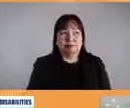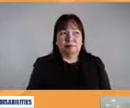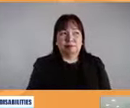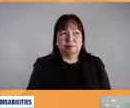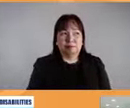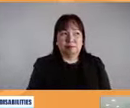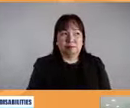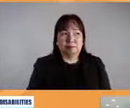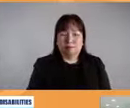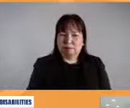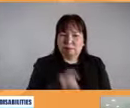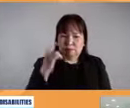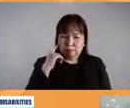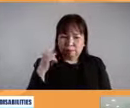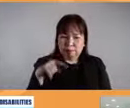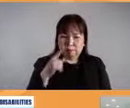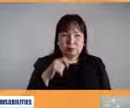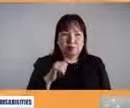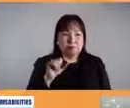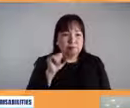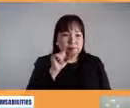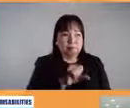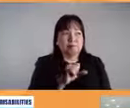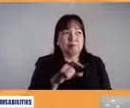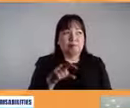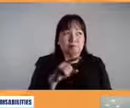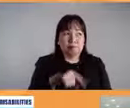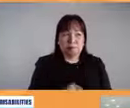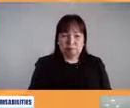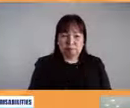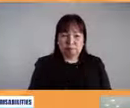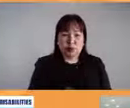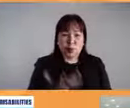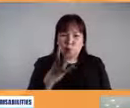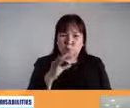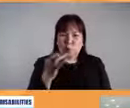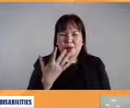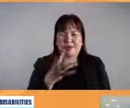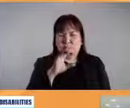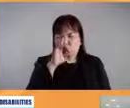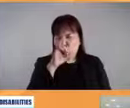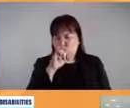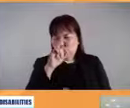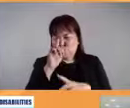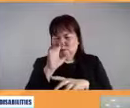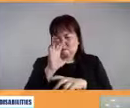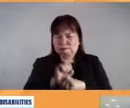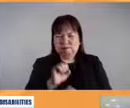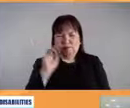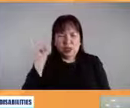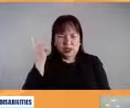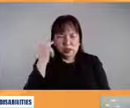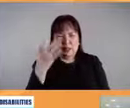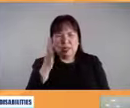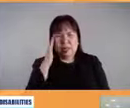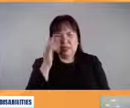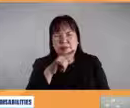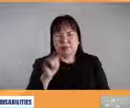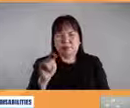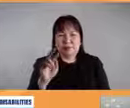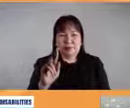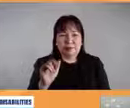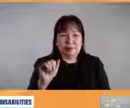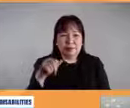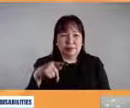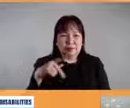talunin kasi talaga yung mga so-called trapo or yung talagang kilalang kilala na talaga by the name pa lang yung